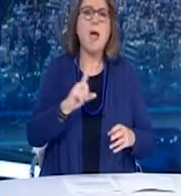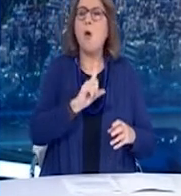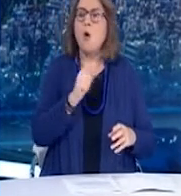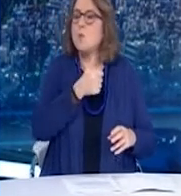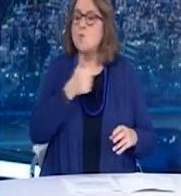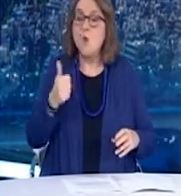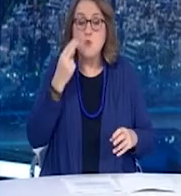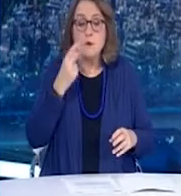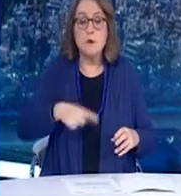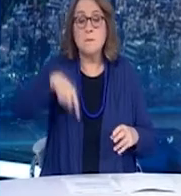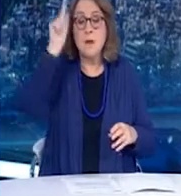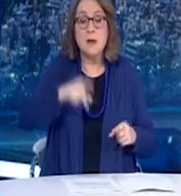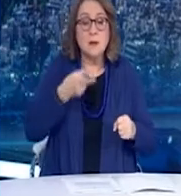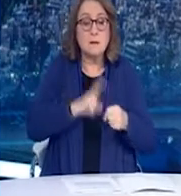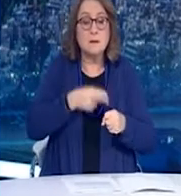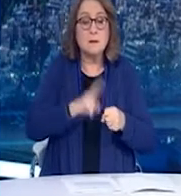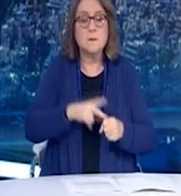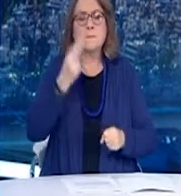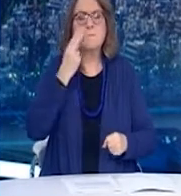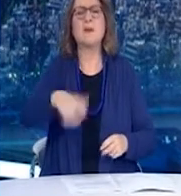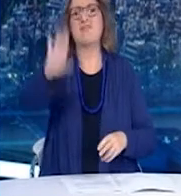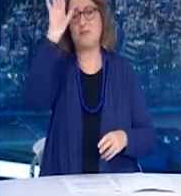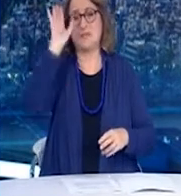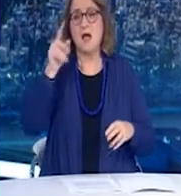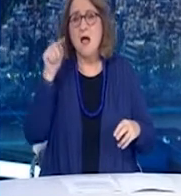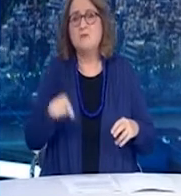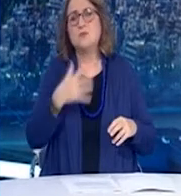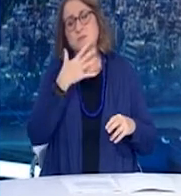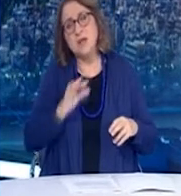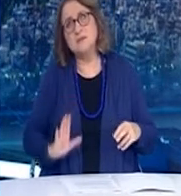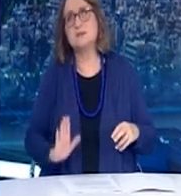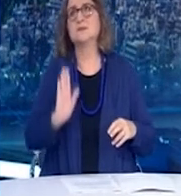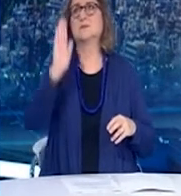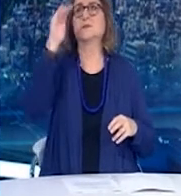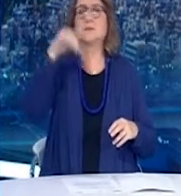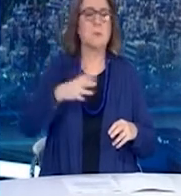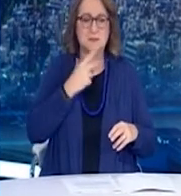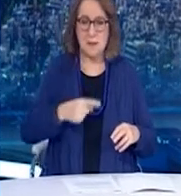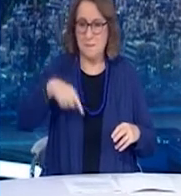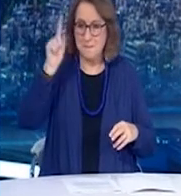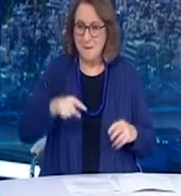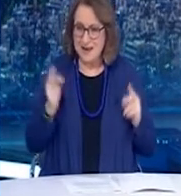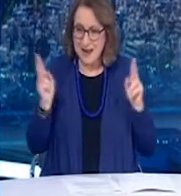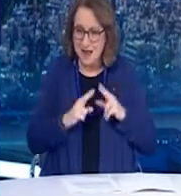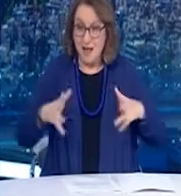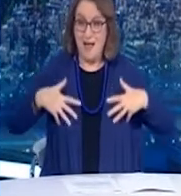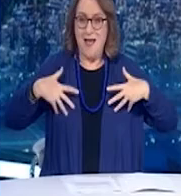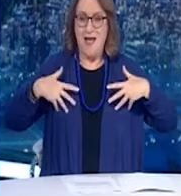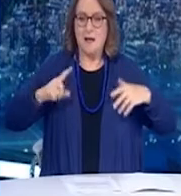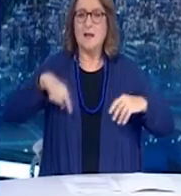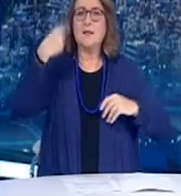καθώς αυτός παρουσιάζει διακοιμάνσεις που μας κάνουν τη μία μέρα να αναθαρούμε λίγο και αμέσως την επόμενη να